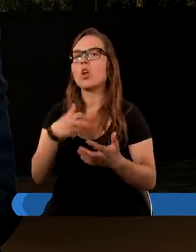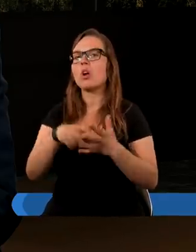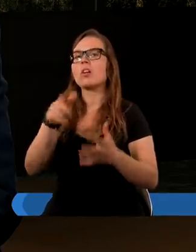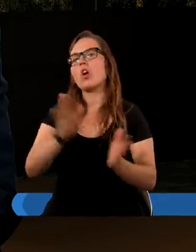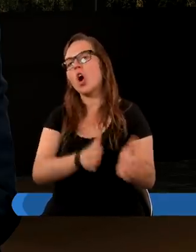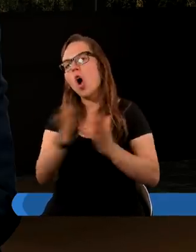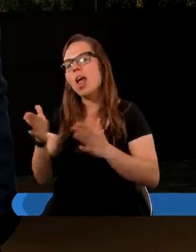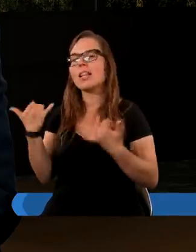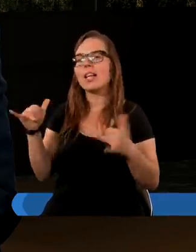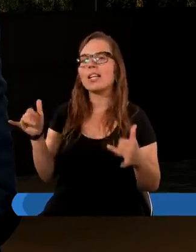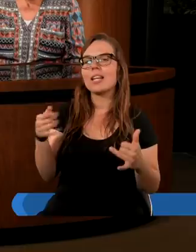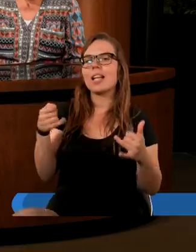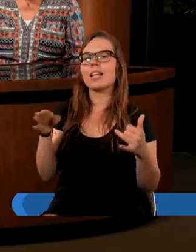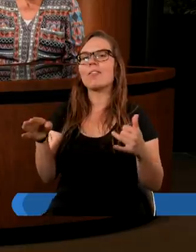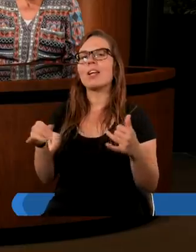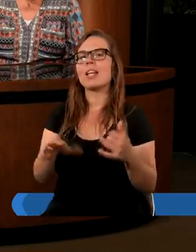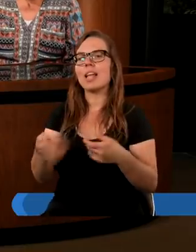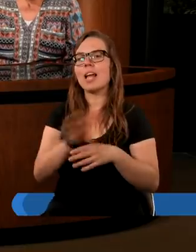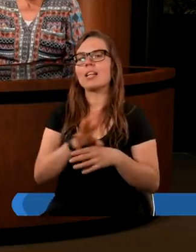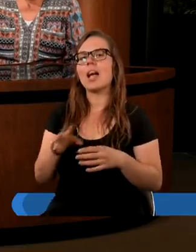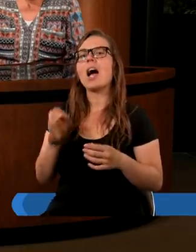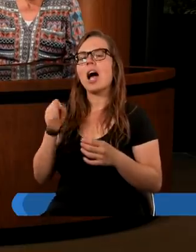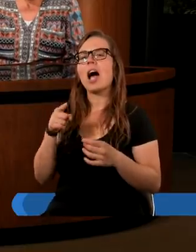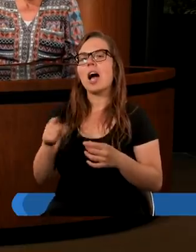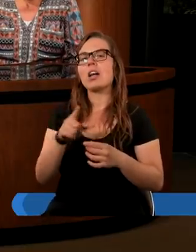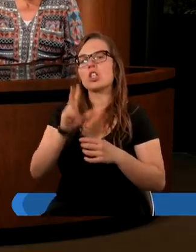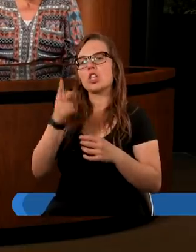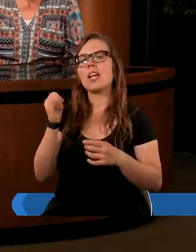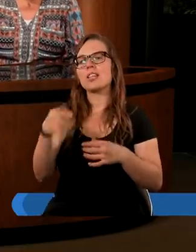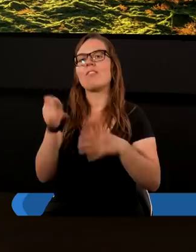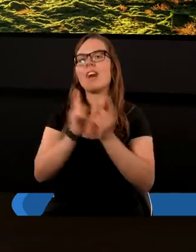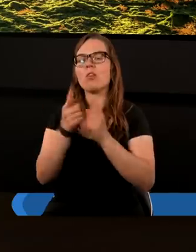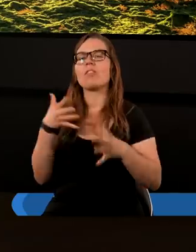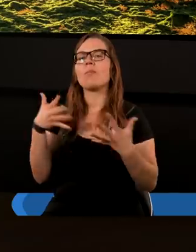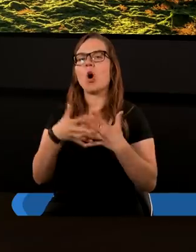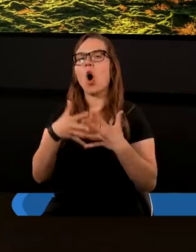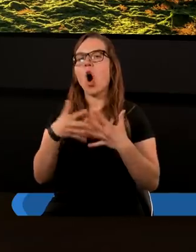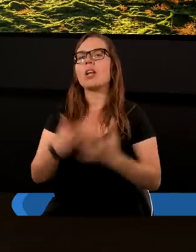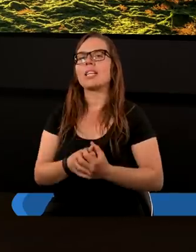idą kolejne zwiedzenia. tak. A co ci fałszywi procy,